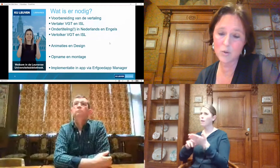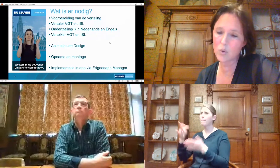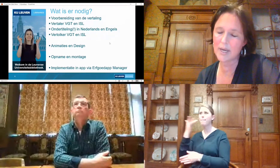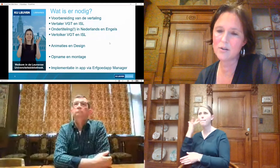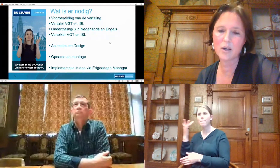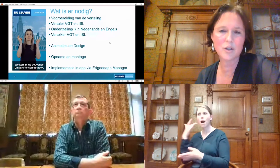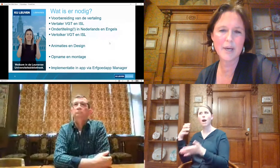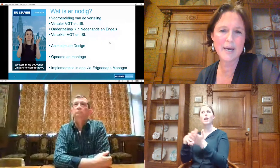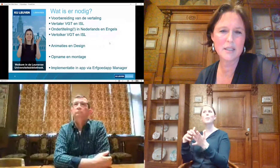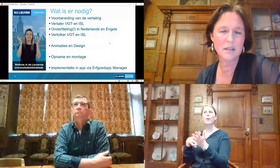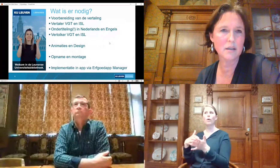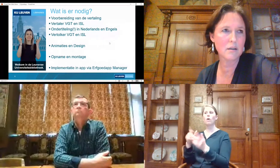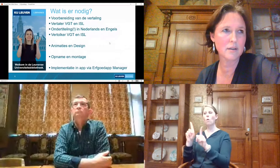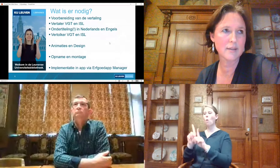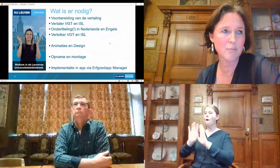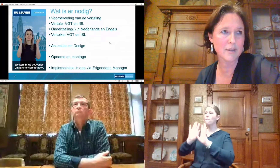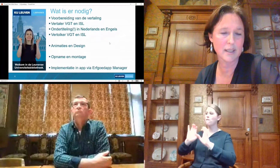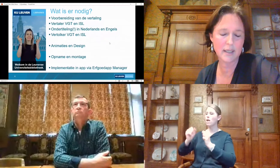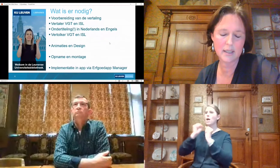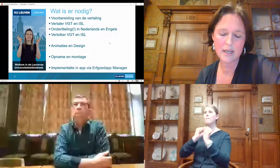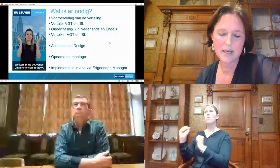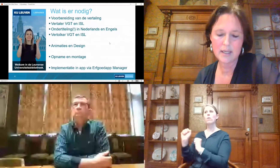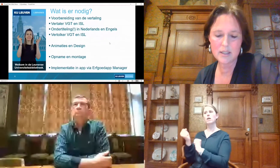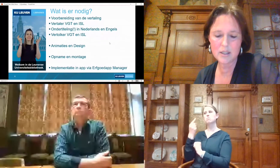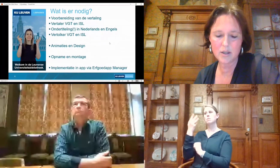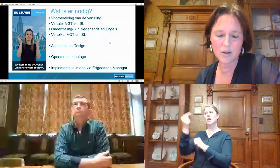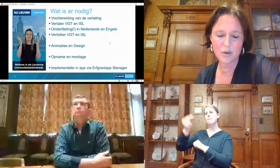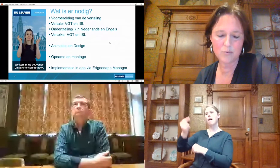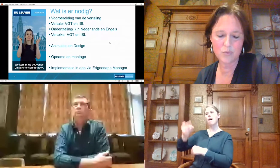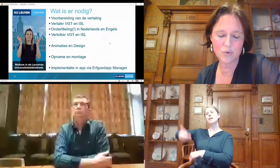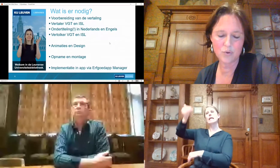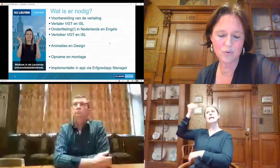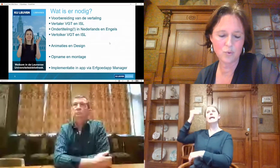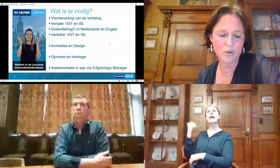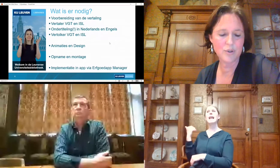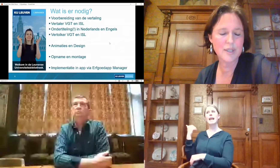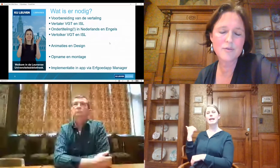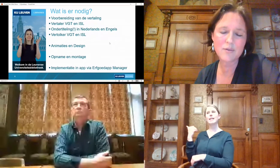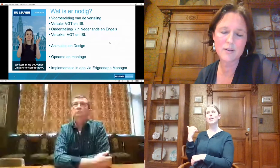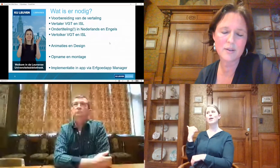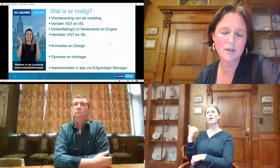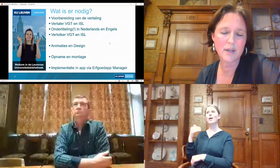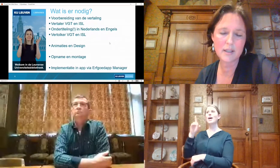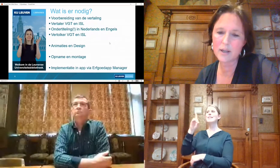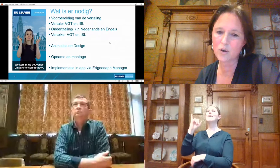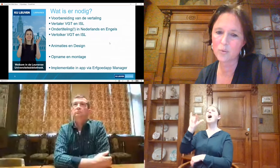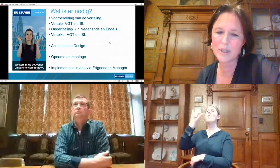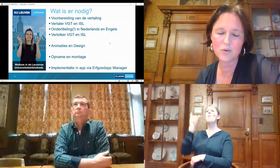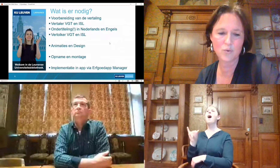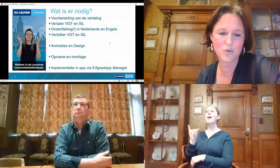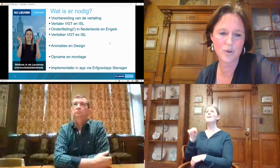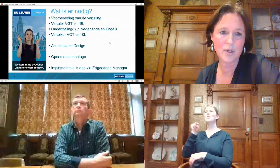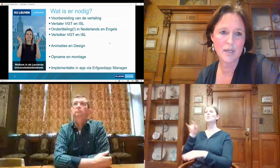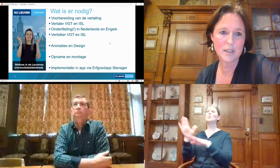Die is ook heel uitgebreid. Een aantal maanden geleden is de do-it-yourself daarvan heel erg